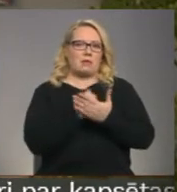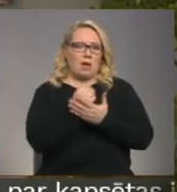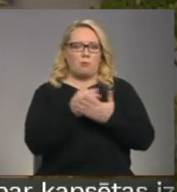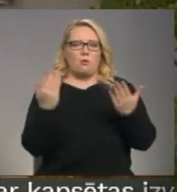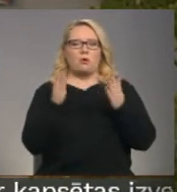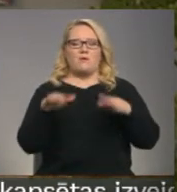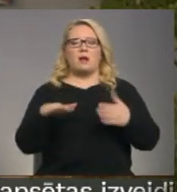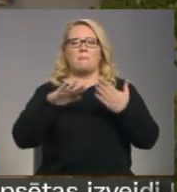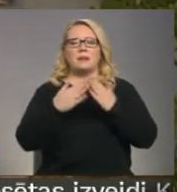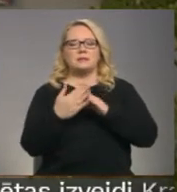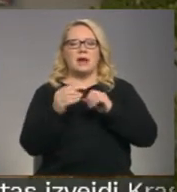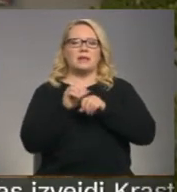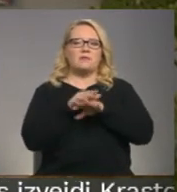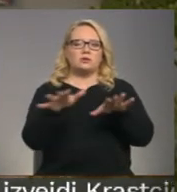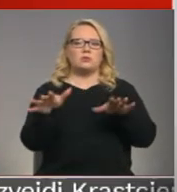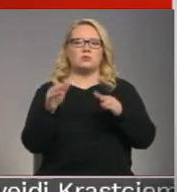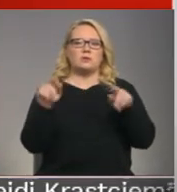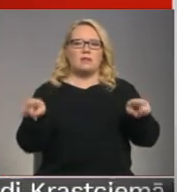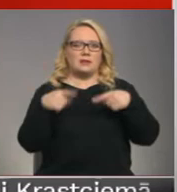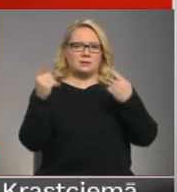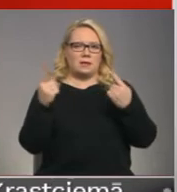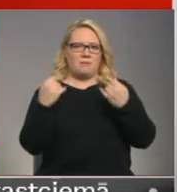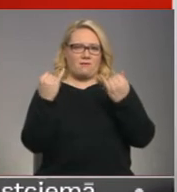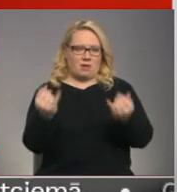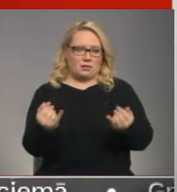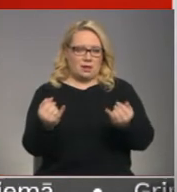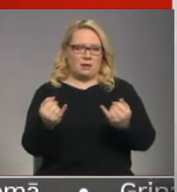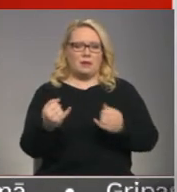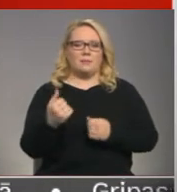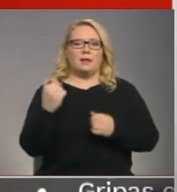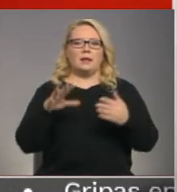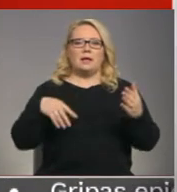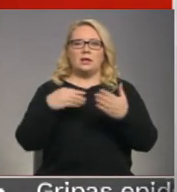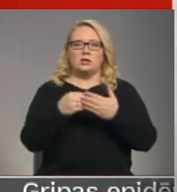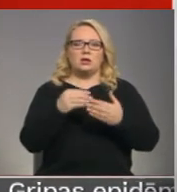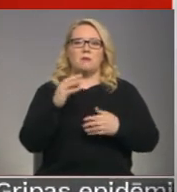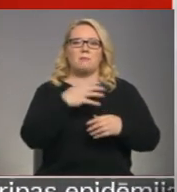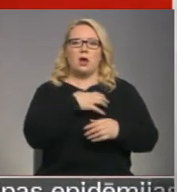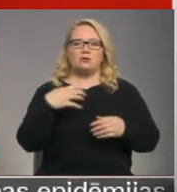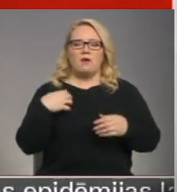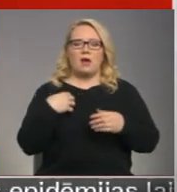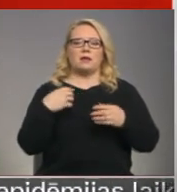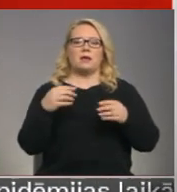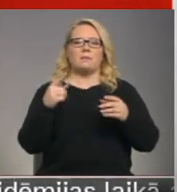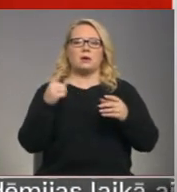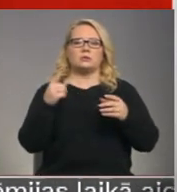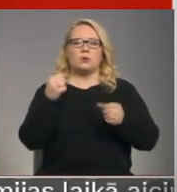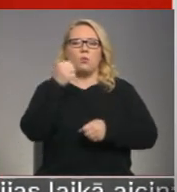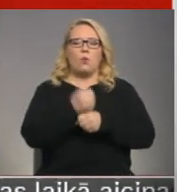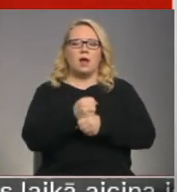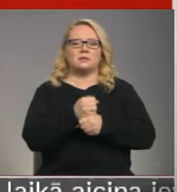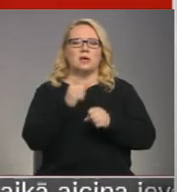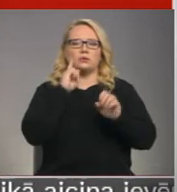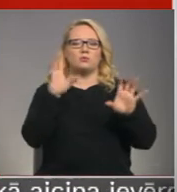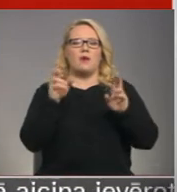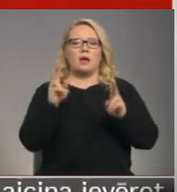mēs varam pilsētas infrastruktūras attīstībā veltīt. Līdz šim pašvaldības ir uztvēroši šīs ostas kā tādas savus